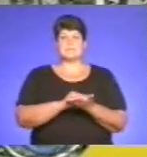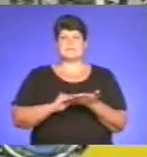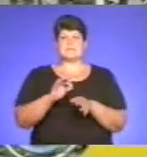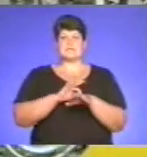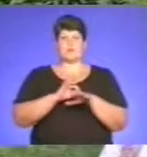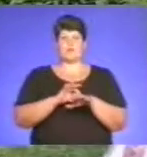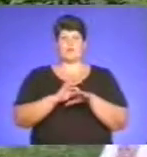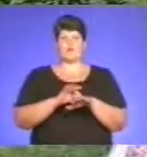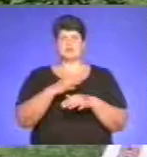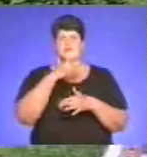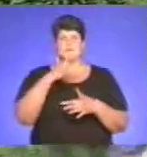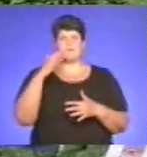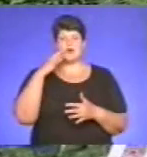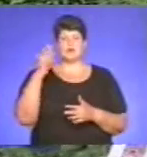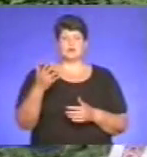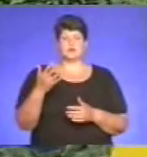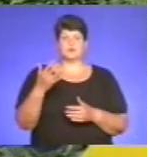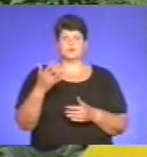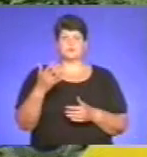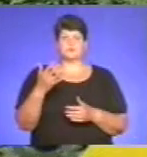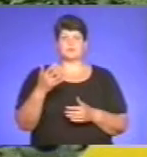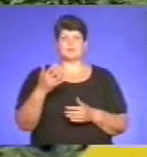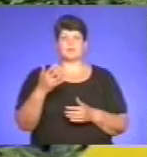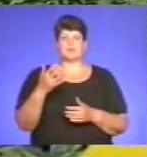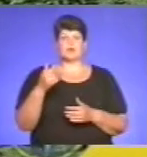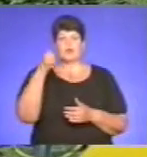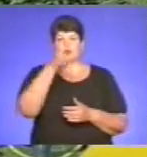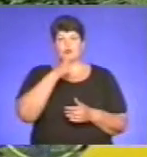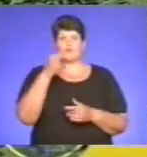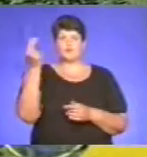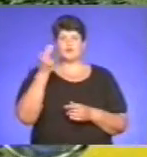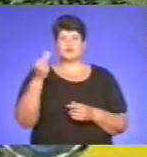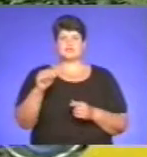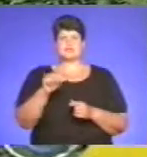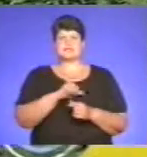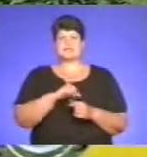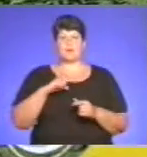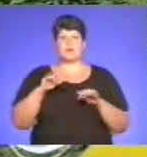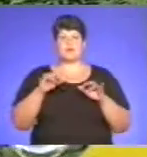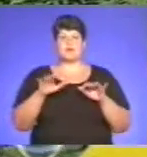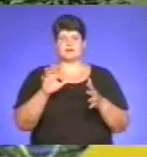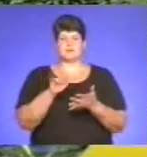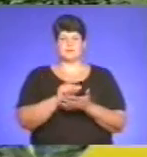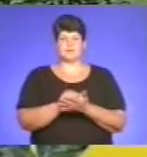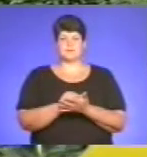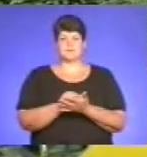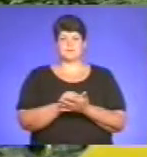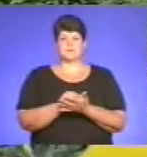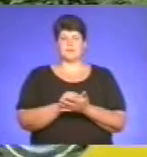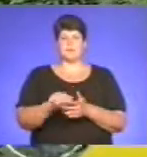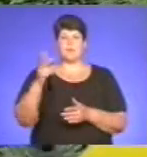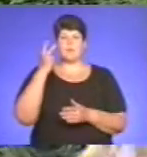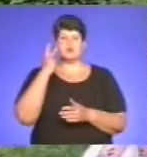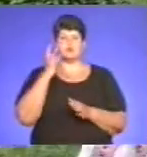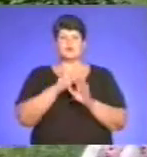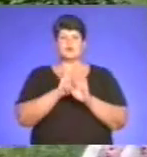Багато років на художній сумедіальності постійно